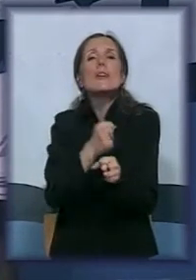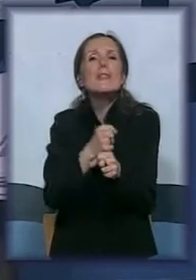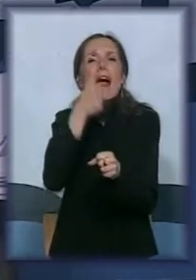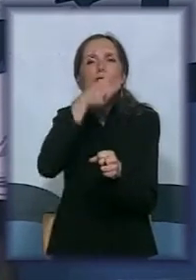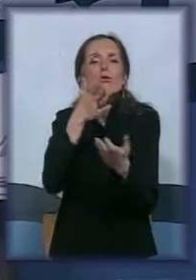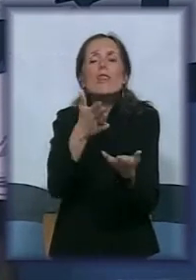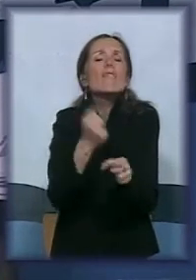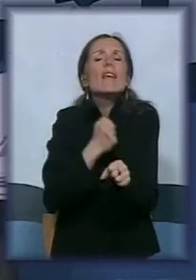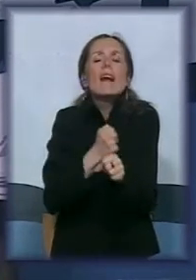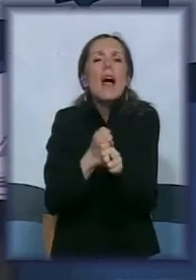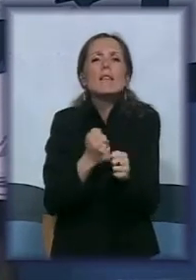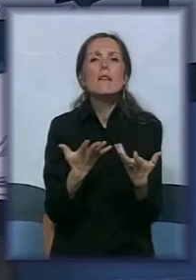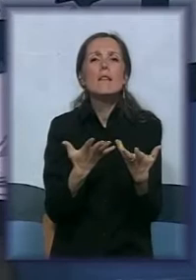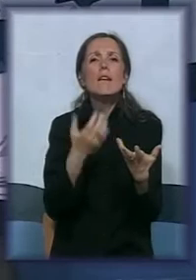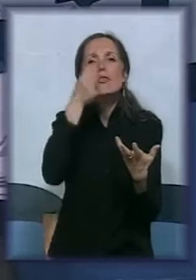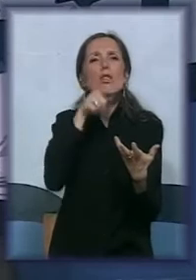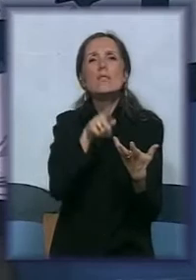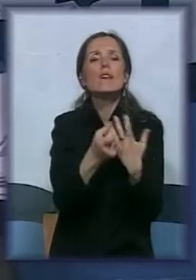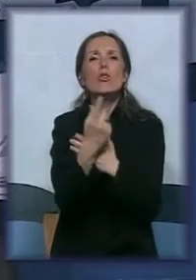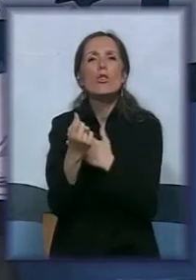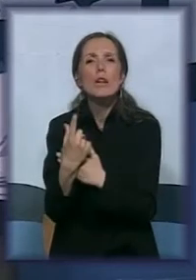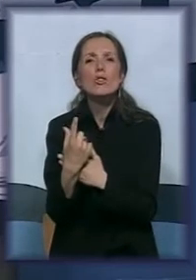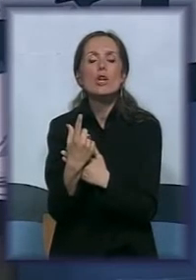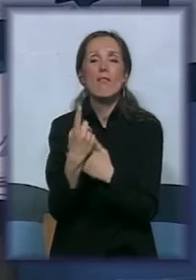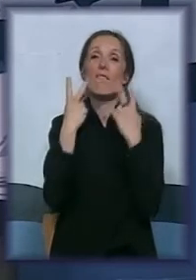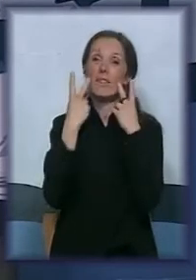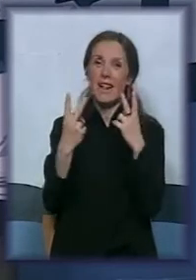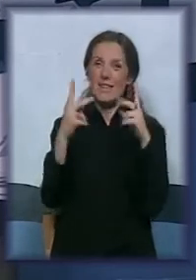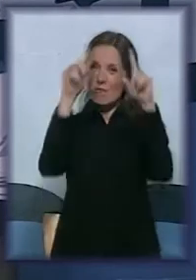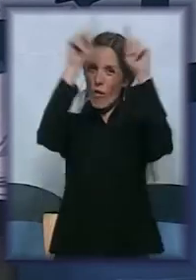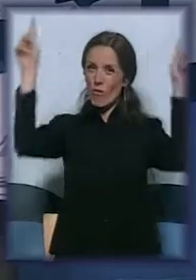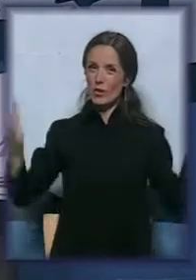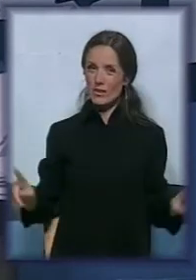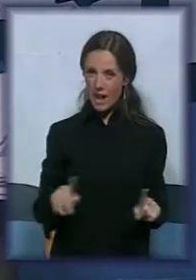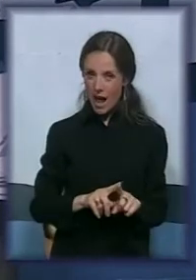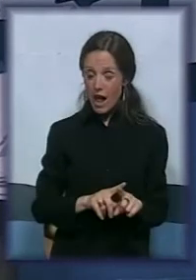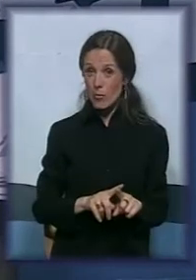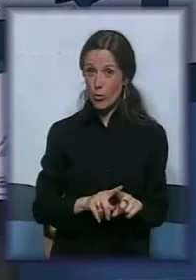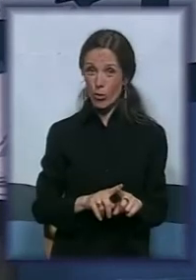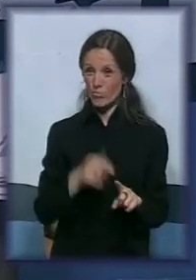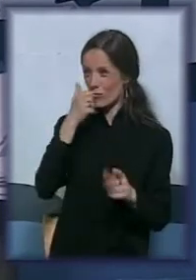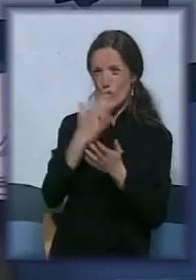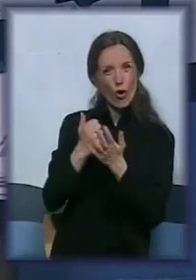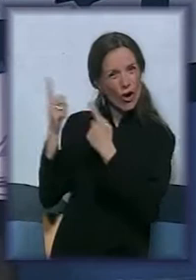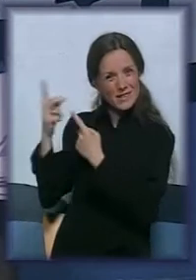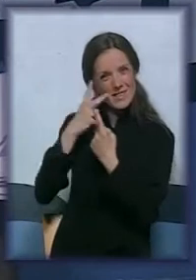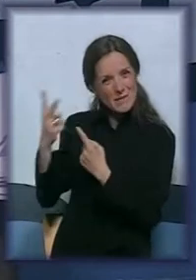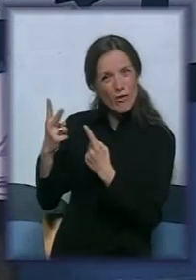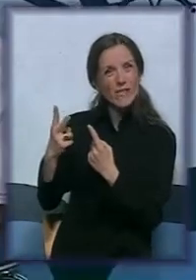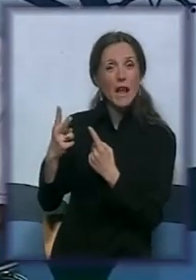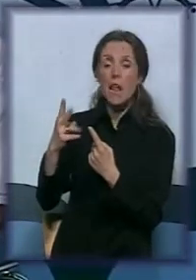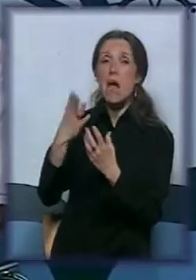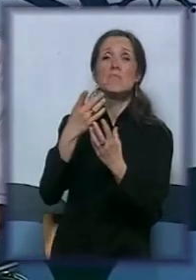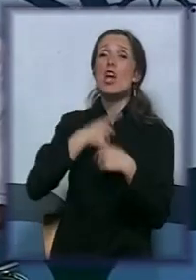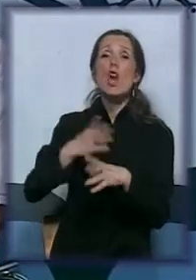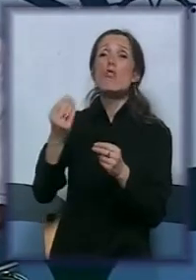radite? Šta se to dešava? Dobro, videli smo ovu tablu koju, nažalost, mnogo školi ima pa je ne koristi. Šta se kod vas tamo radi? Šta